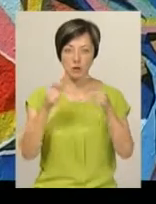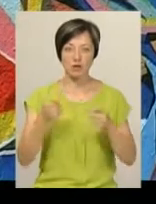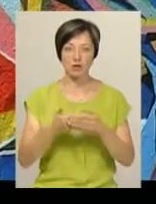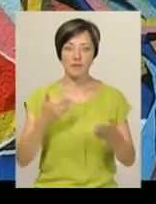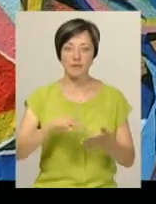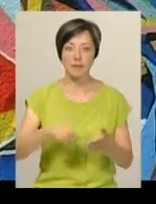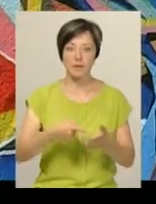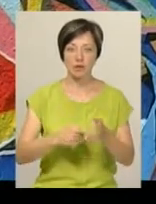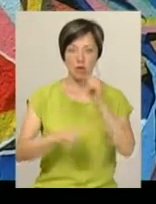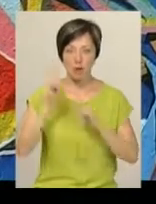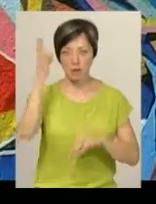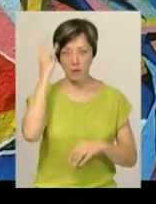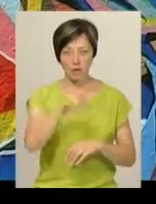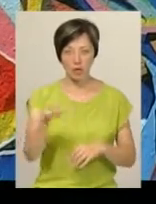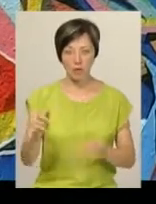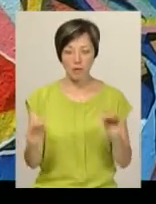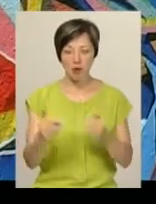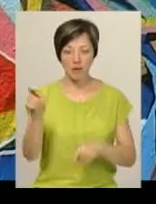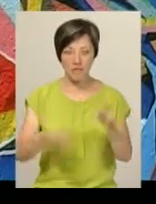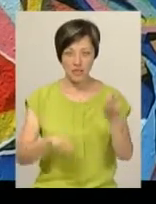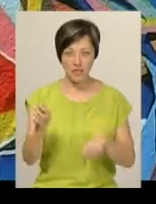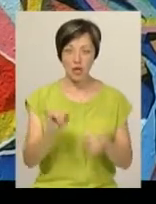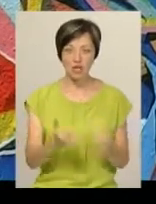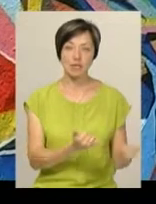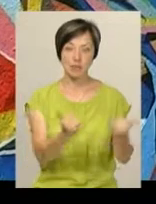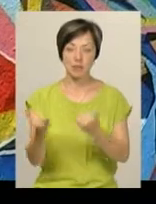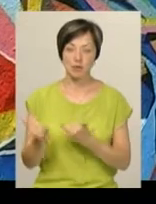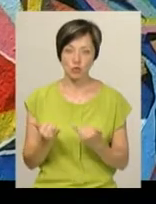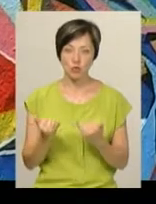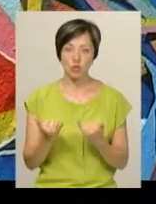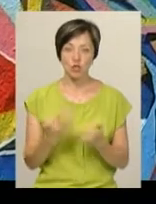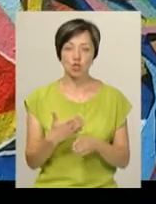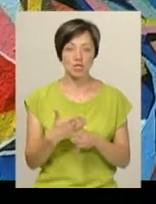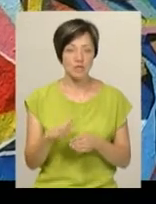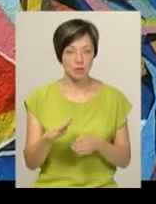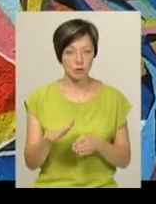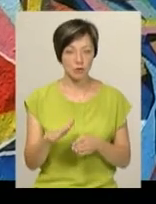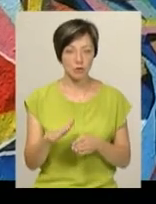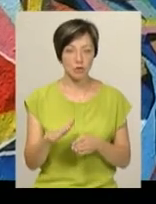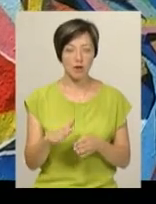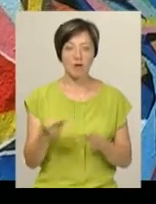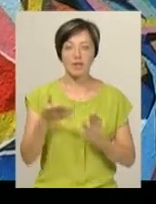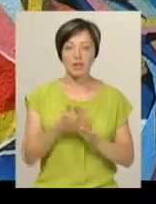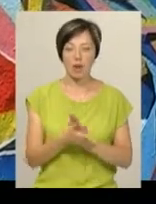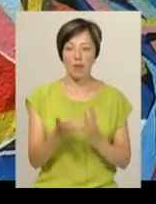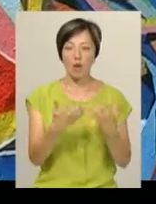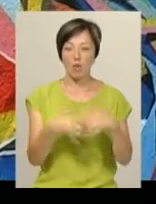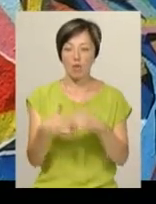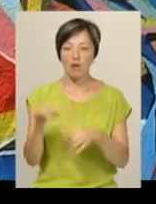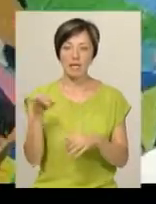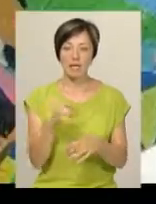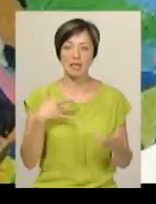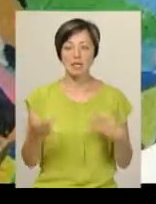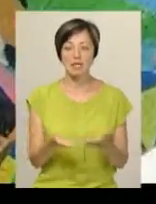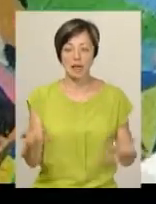муніципалітету хмельничанам в рамках фестивалю. І забезпечуємо частину витрат на обладнання і на